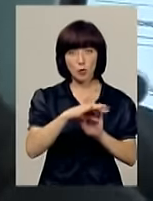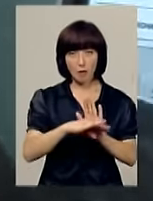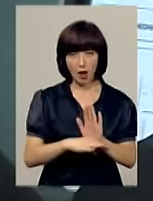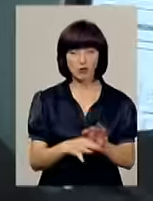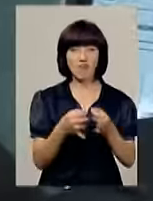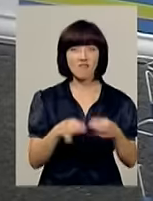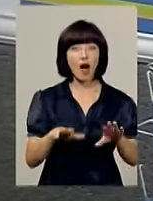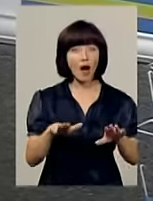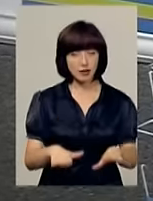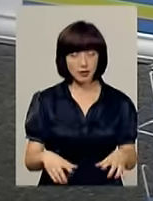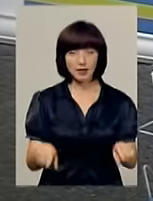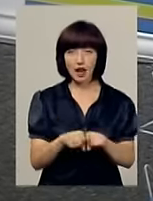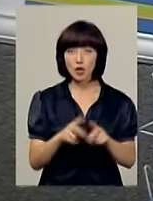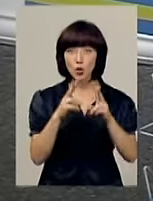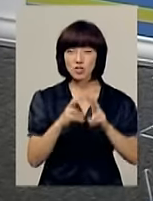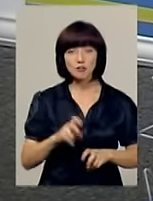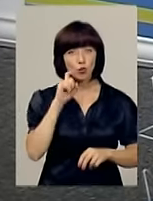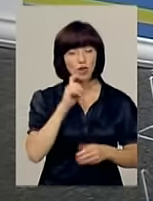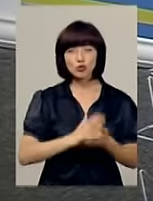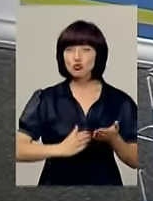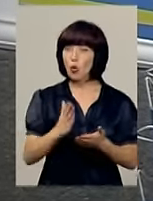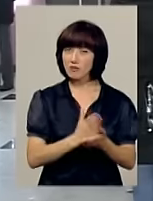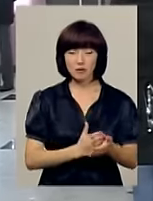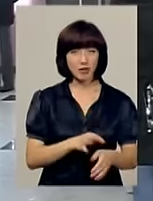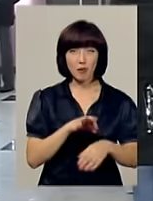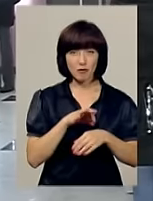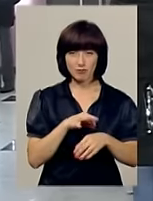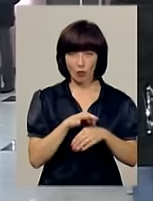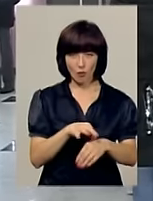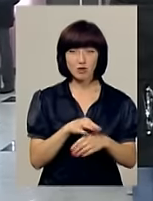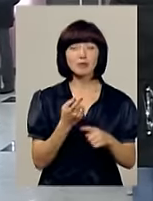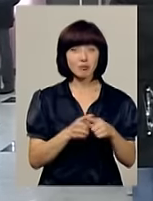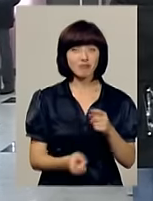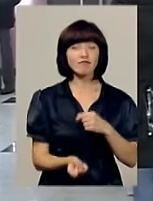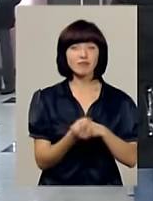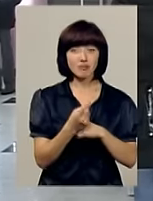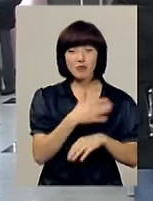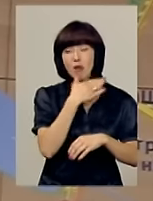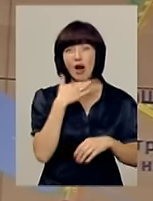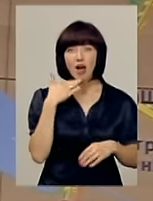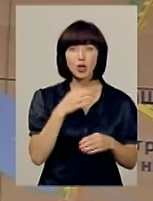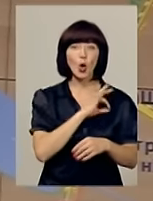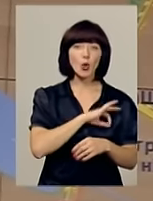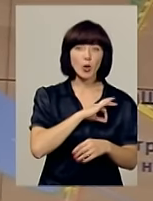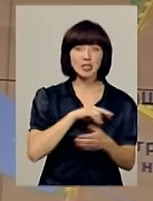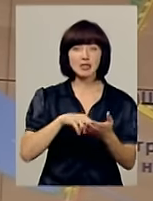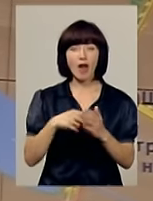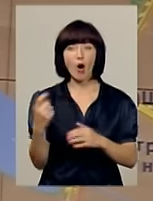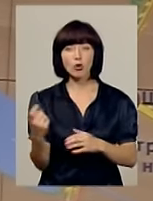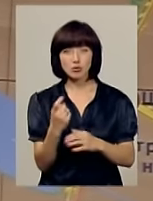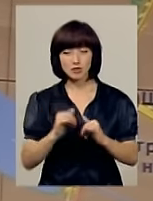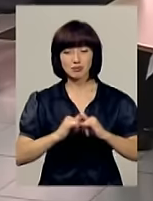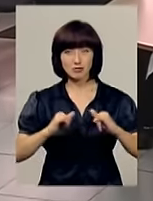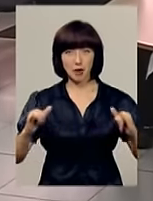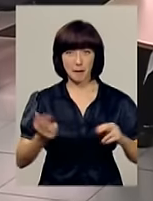Такі дослідження в Україні зовсім не проводяться. Звідси й натовпи випускників-юристів та економістів, які щороку поповнюють